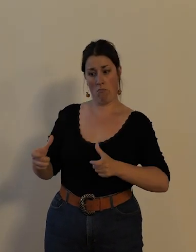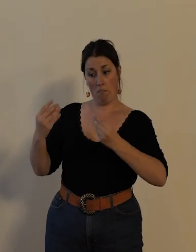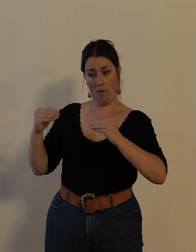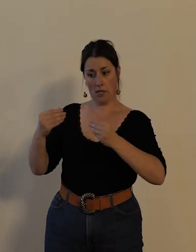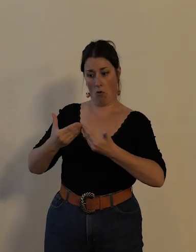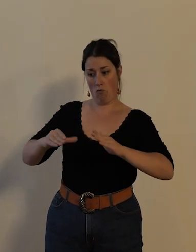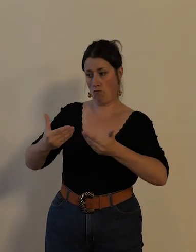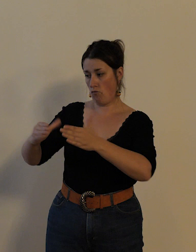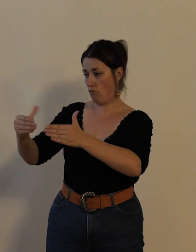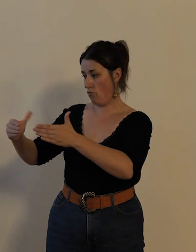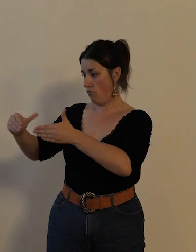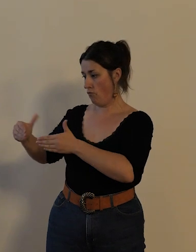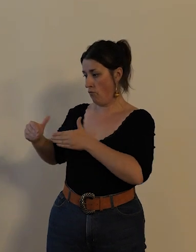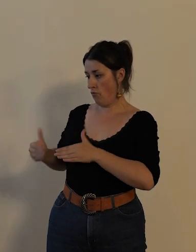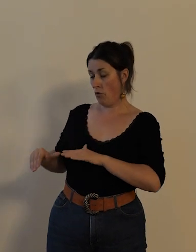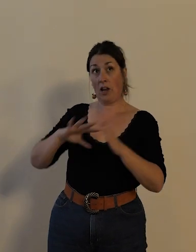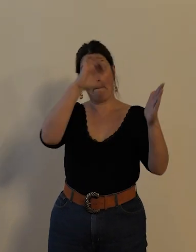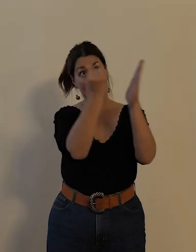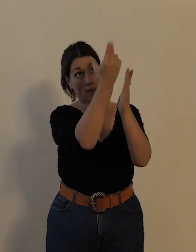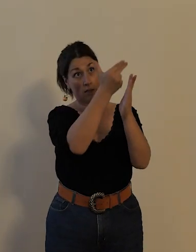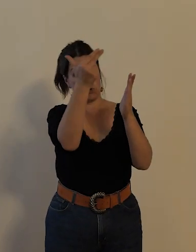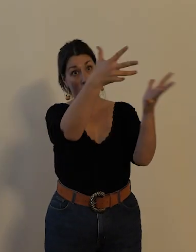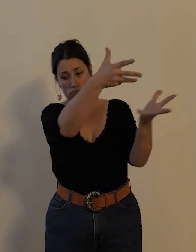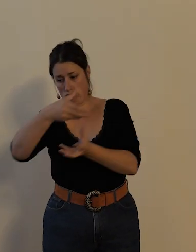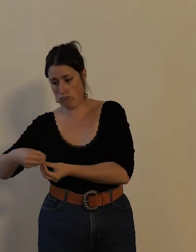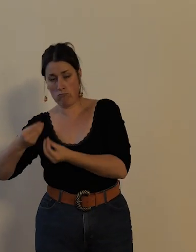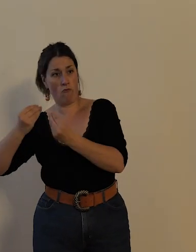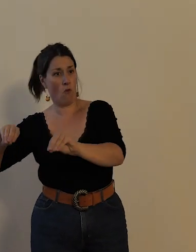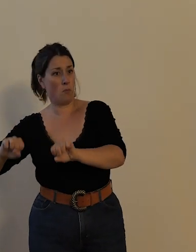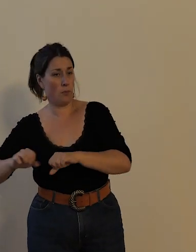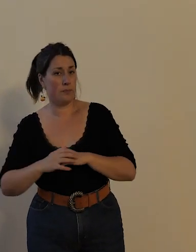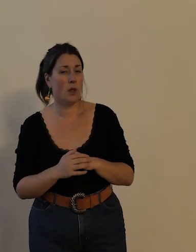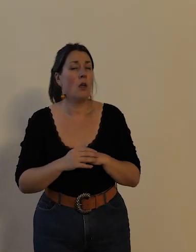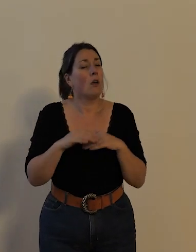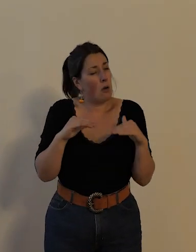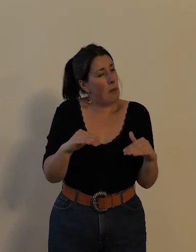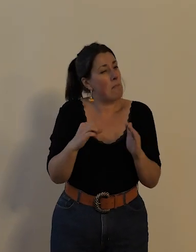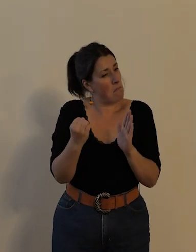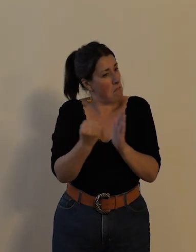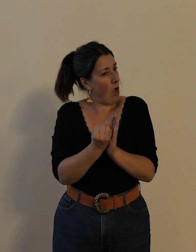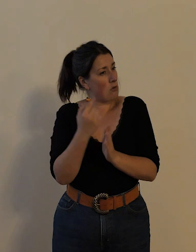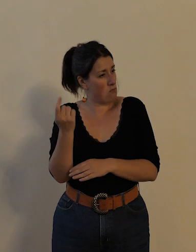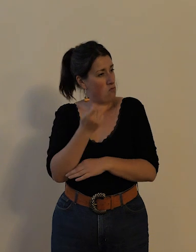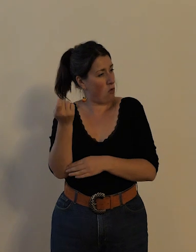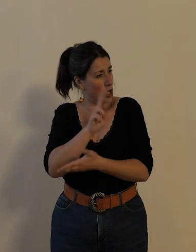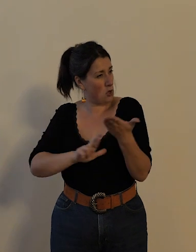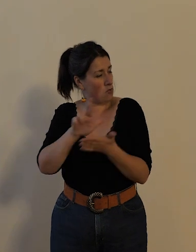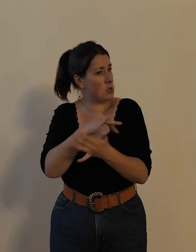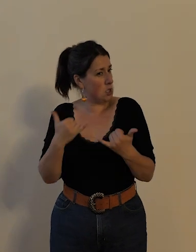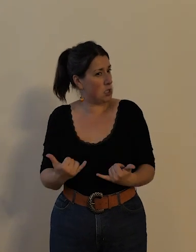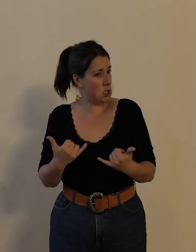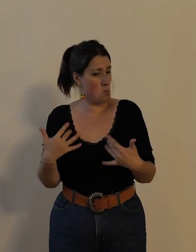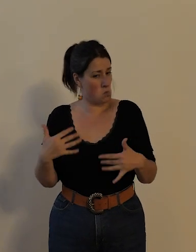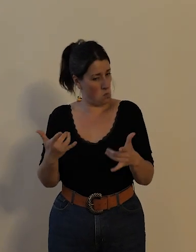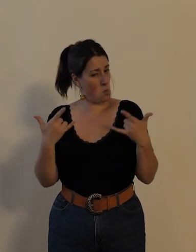magasins à des marques nationales il y a quand même des marques tourangelles qui brillent par leur